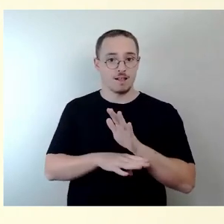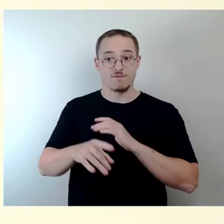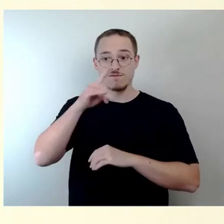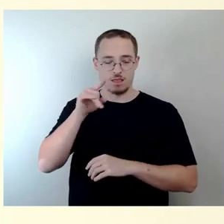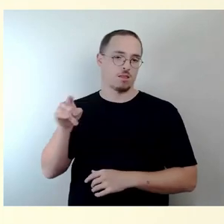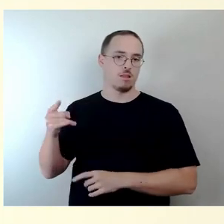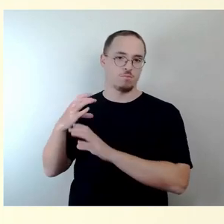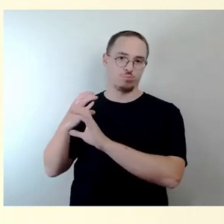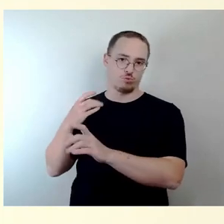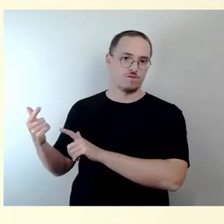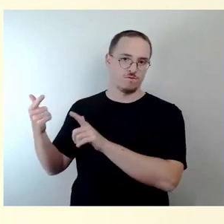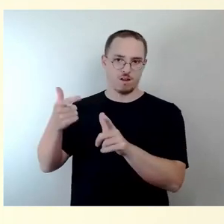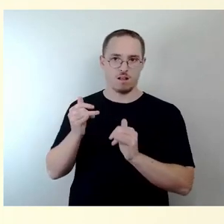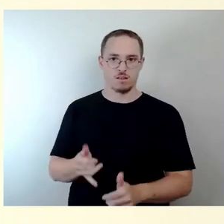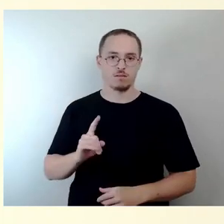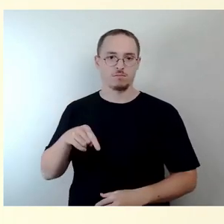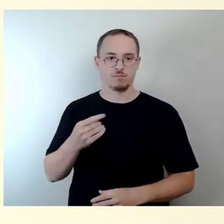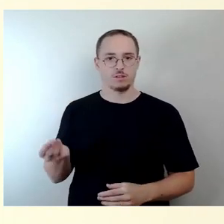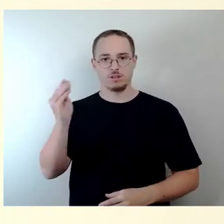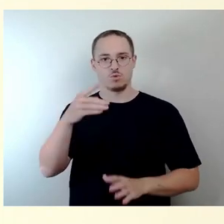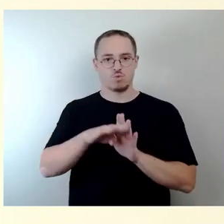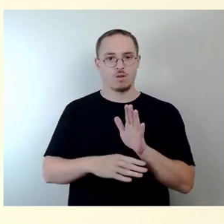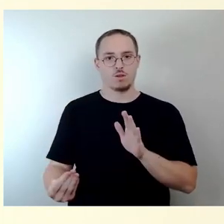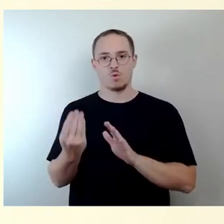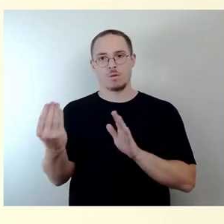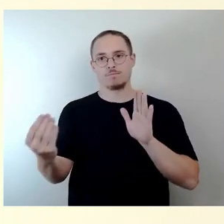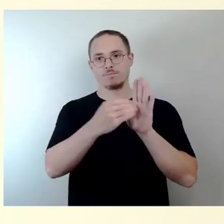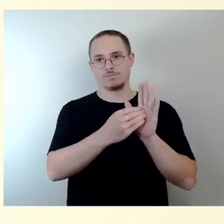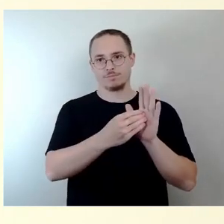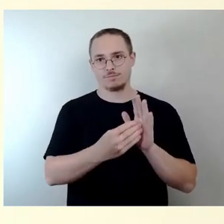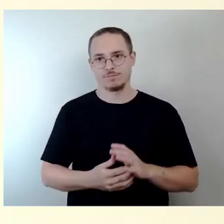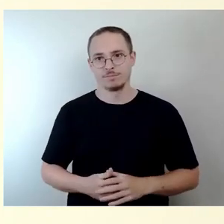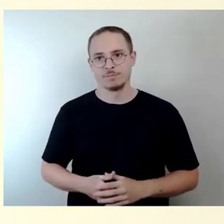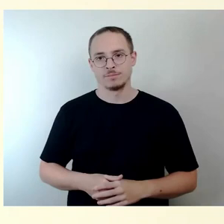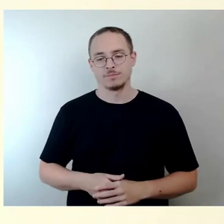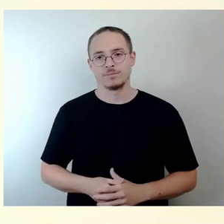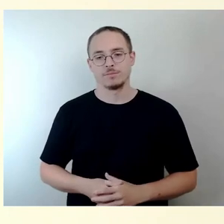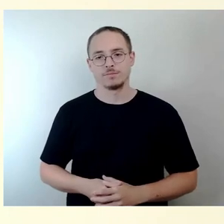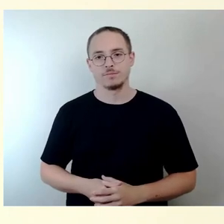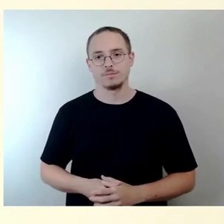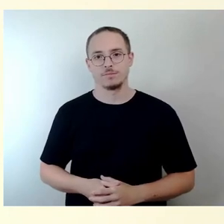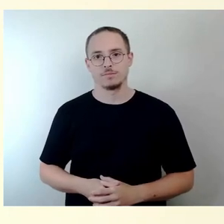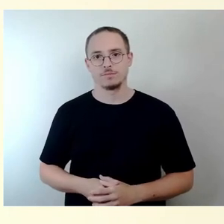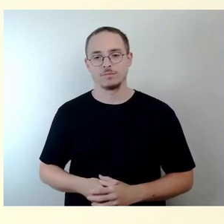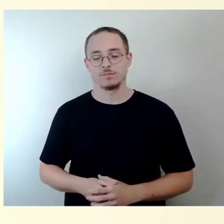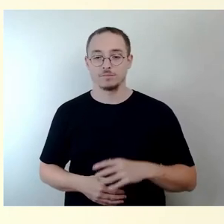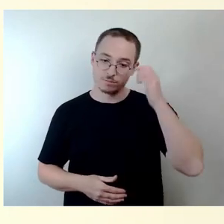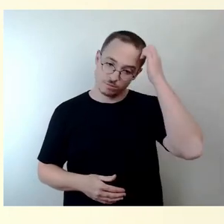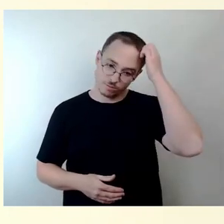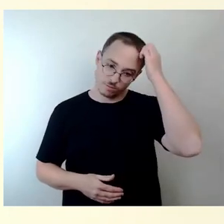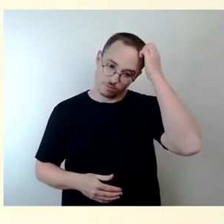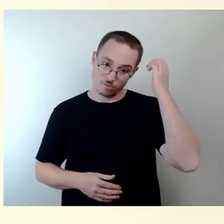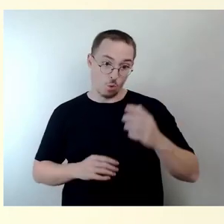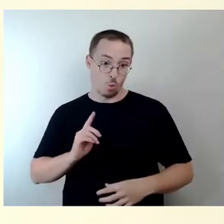Maßnahmen zur Vermeidung von Durchgangsverkehr werden auch dabei geprüft. Das ist ja auch eine verratete Straßenraumgestaltung. Wir gehen nicht davon aus und das ist auch nicht das Ziel